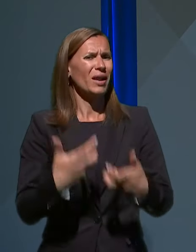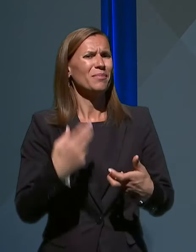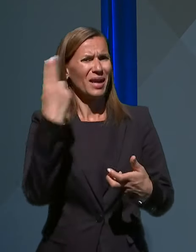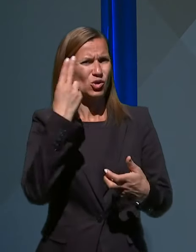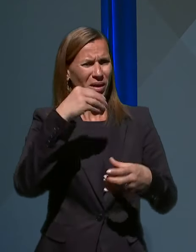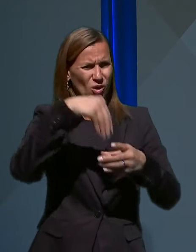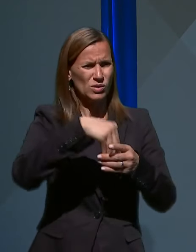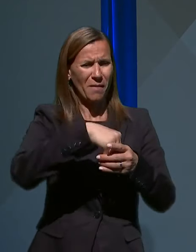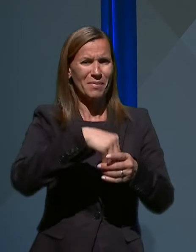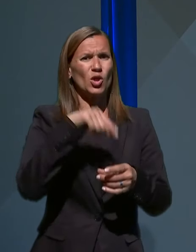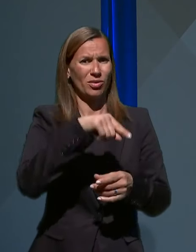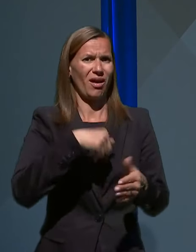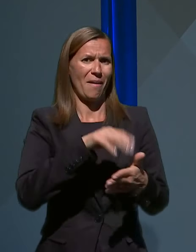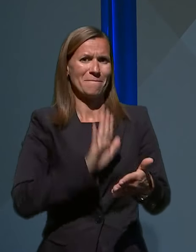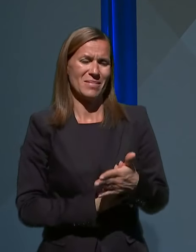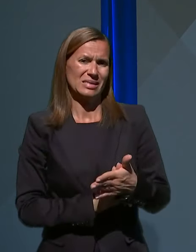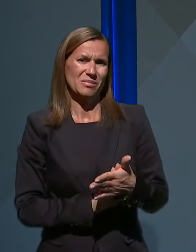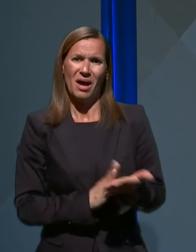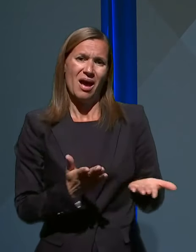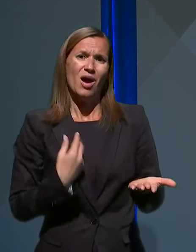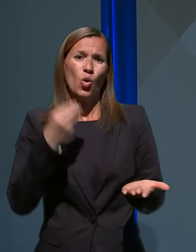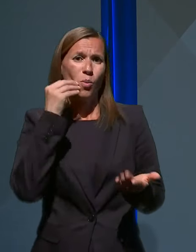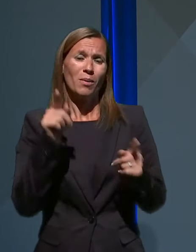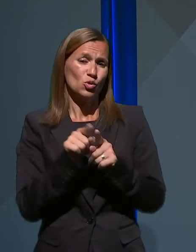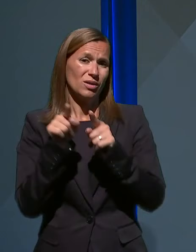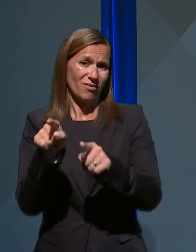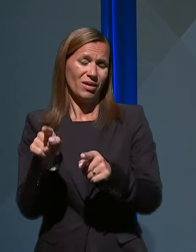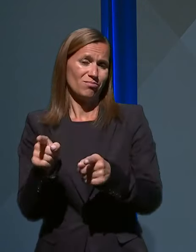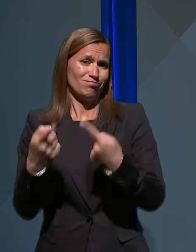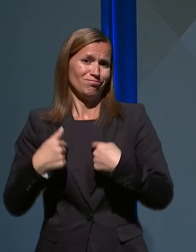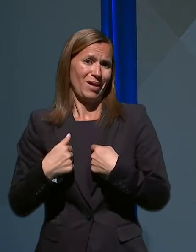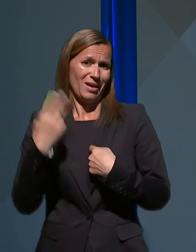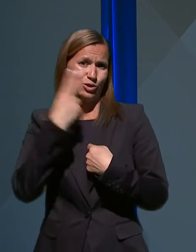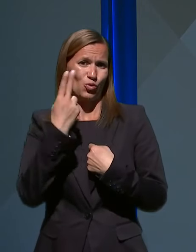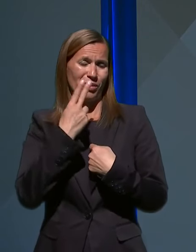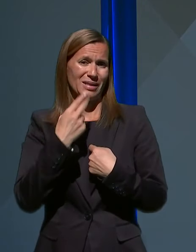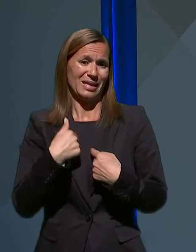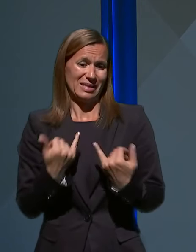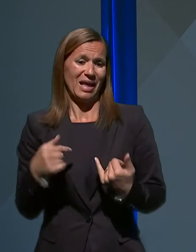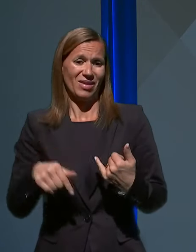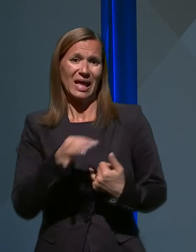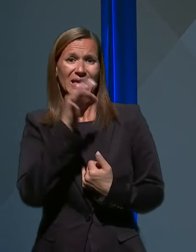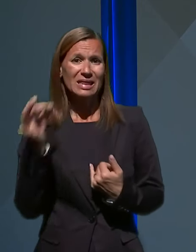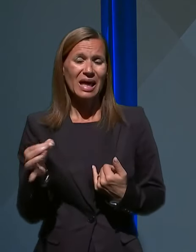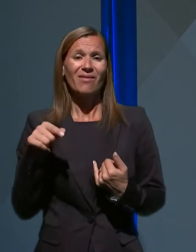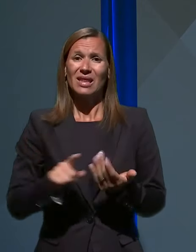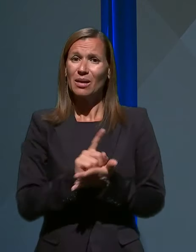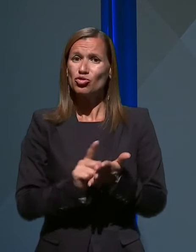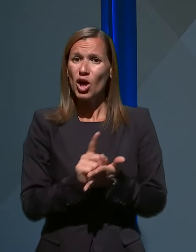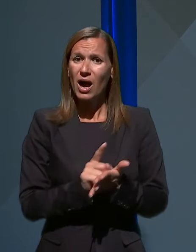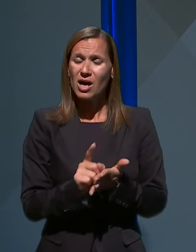kontekst tega pisma, upam pa, da tudi vi mene razumete, da sem v teh dneh in v tem času